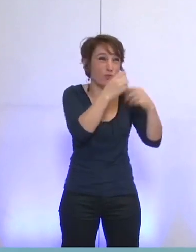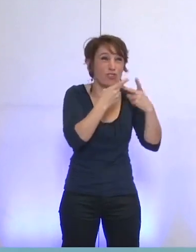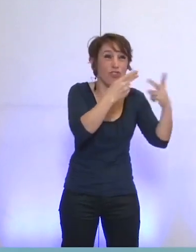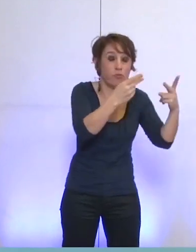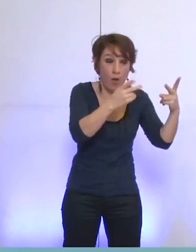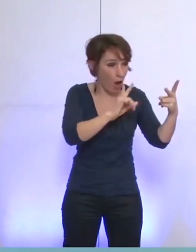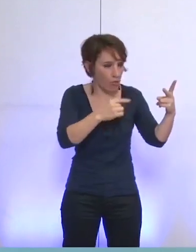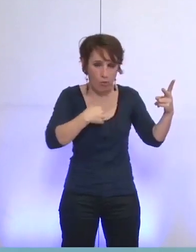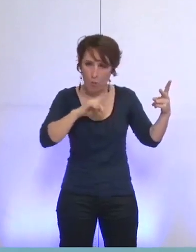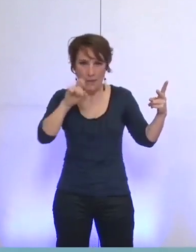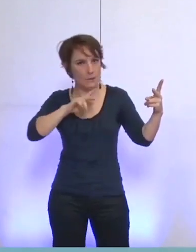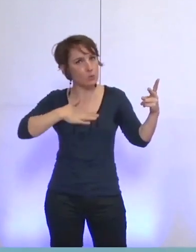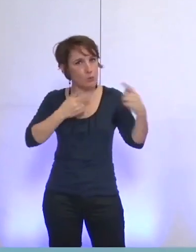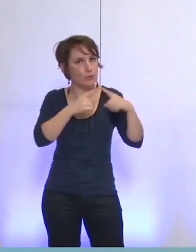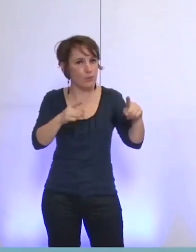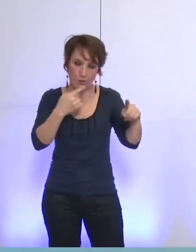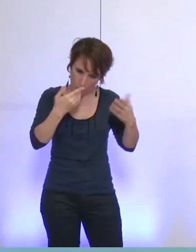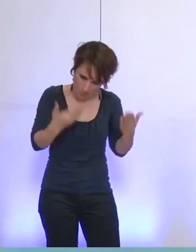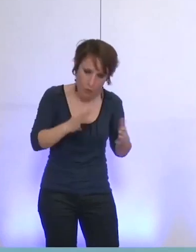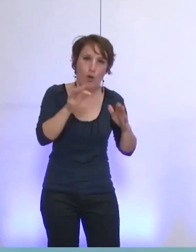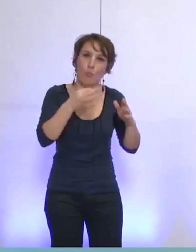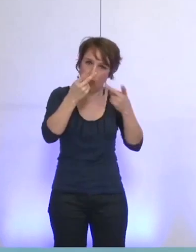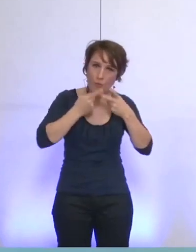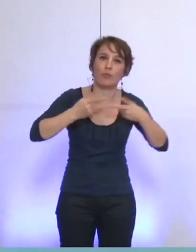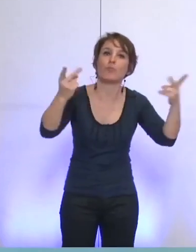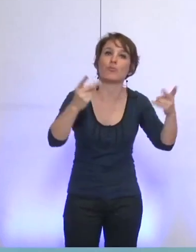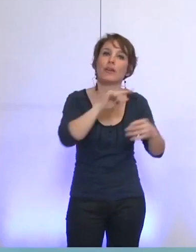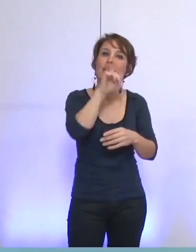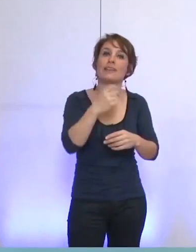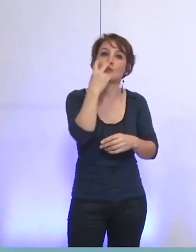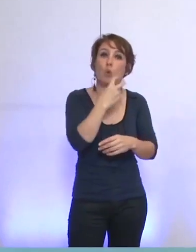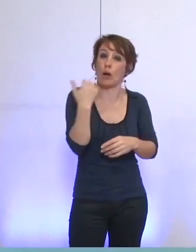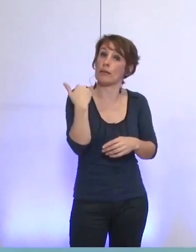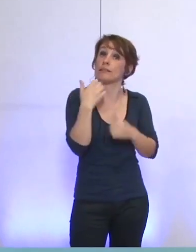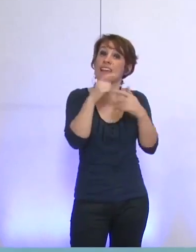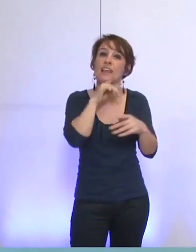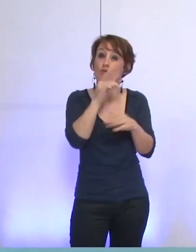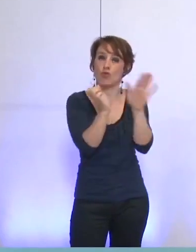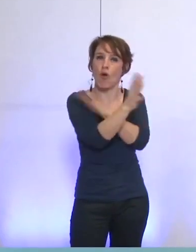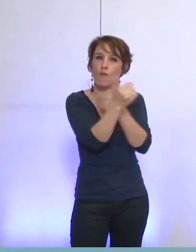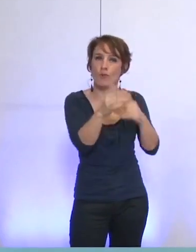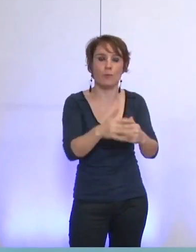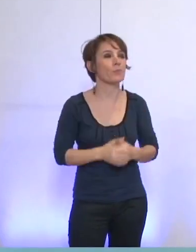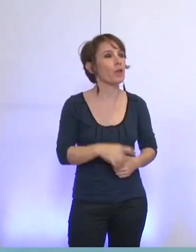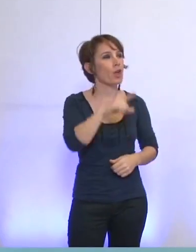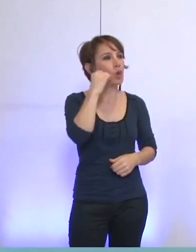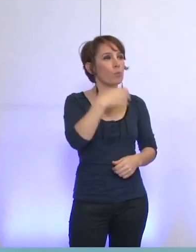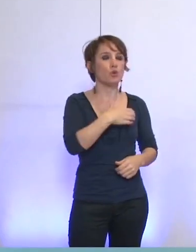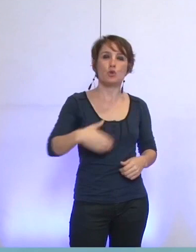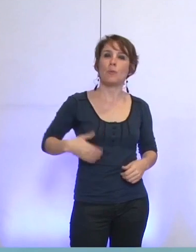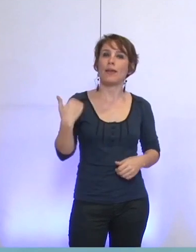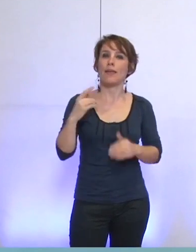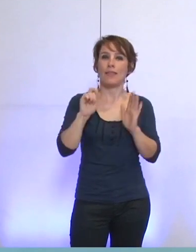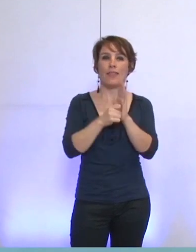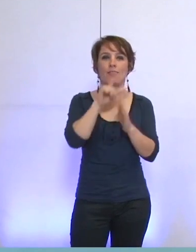je vais donc poser la question orale que je vous ai fait parvenir il y a quelques jours. M. le maire, le 22 octobre